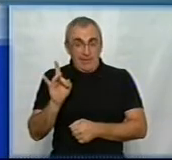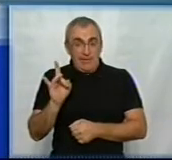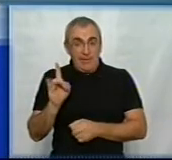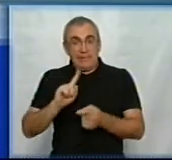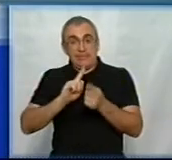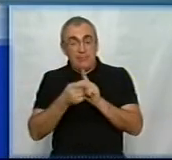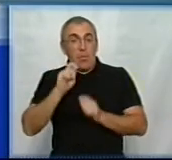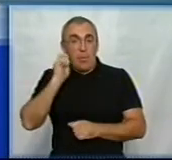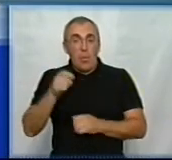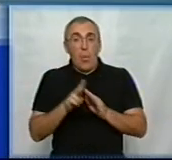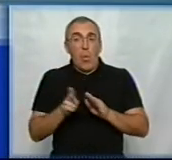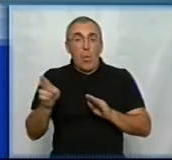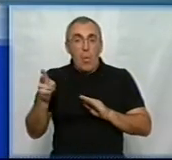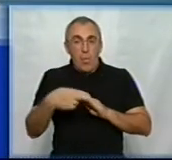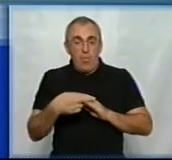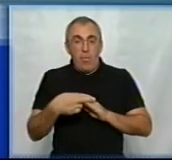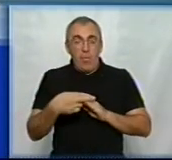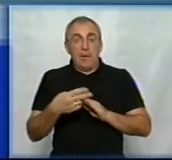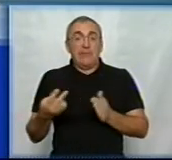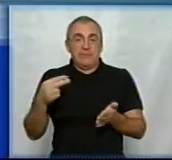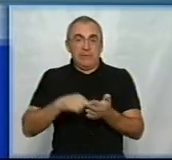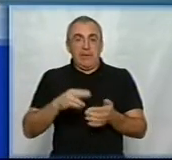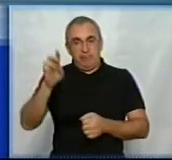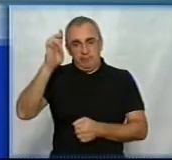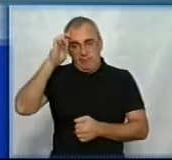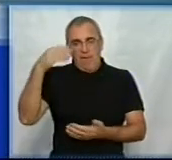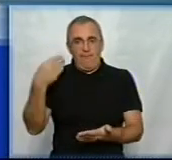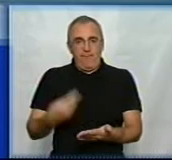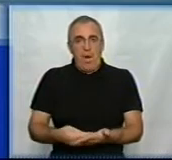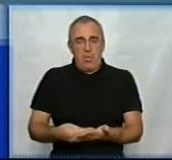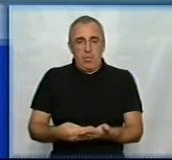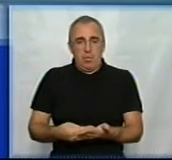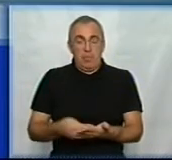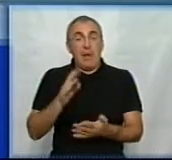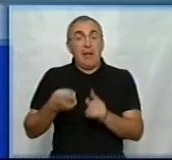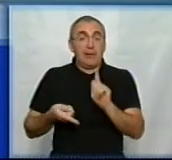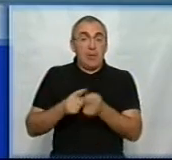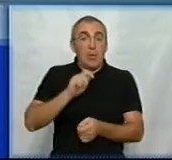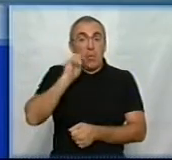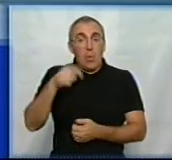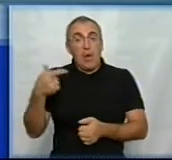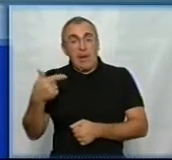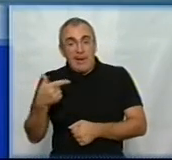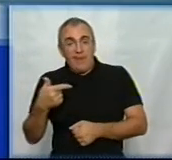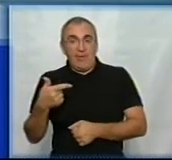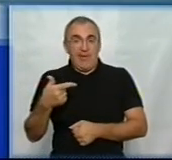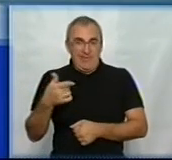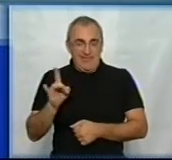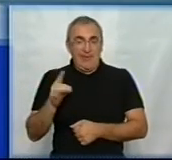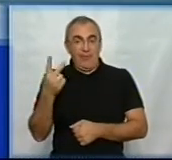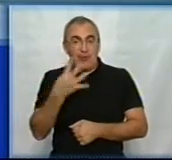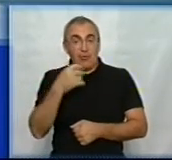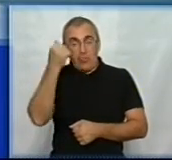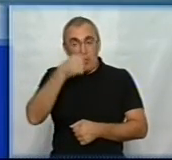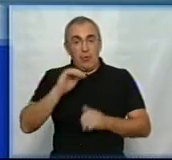замінила українські купонно-карбованці і стала національною валютою. Як змінювалася українська гривня за 24 роки у